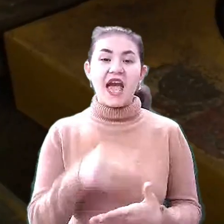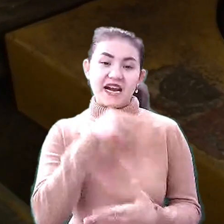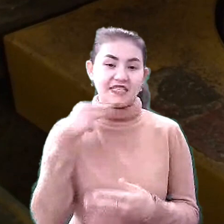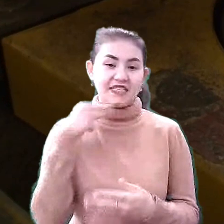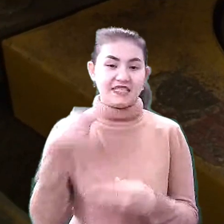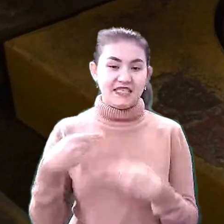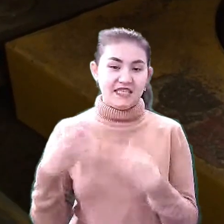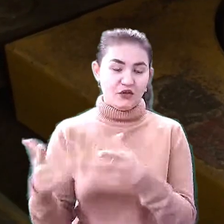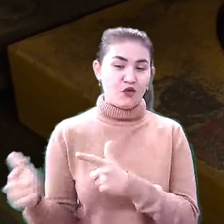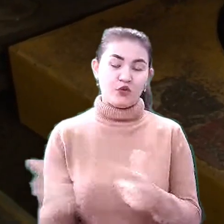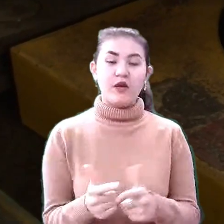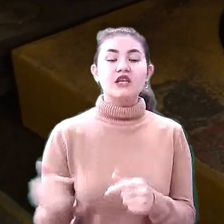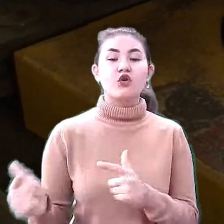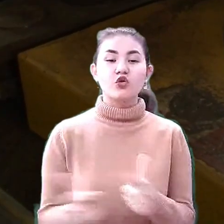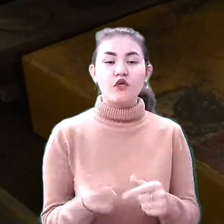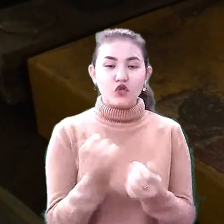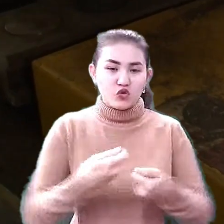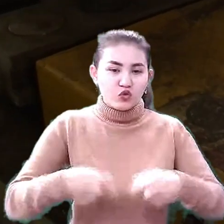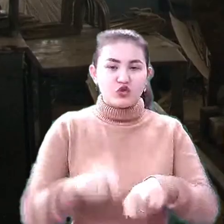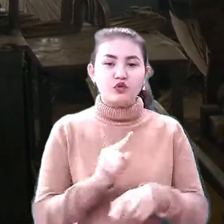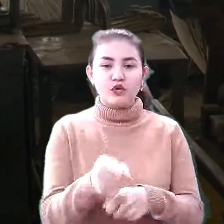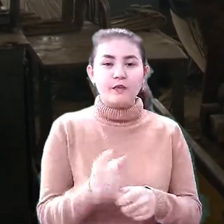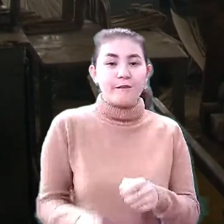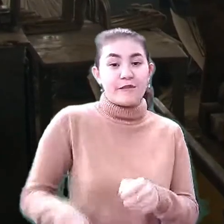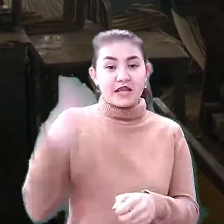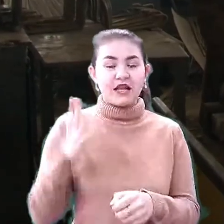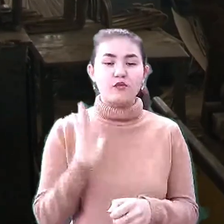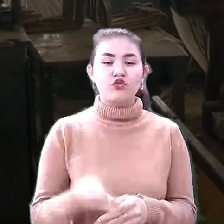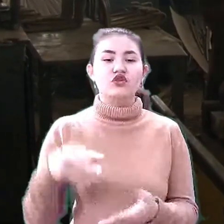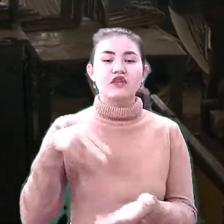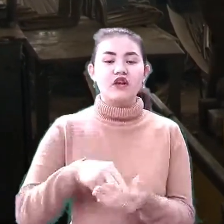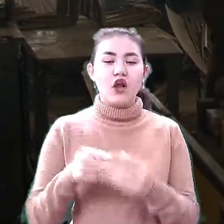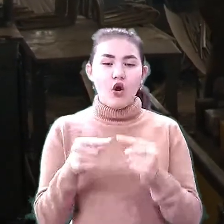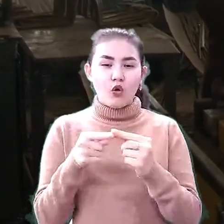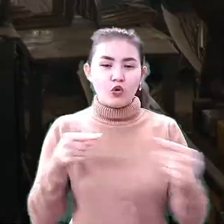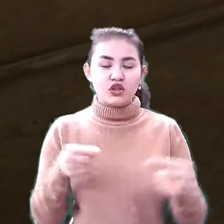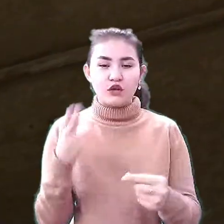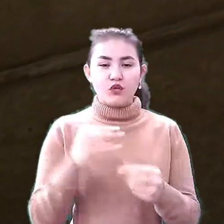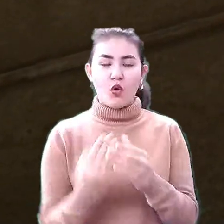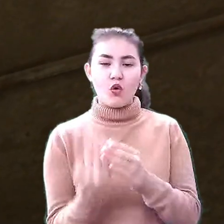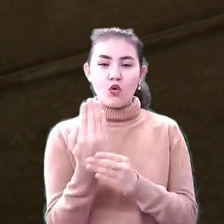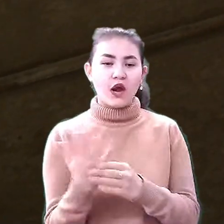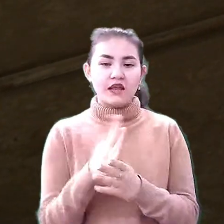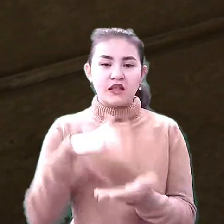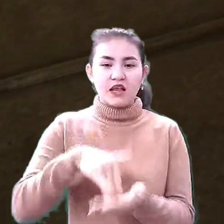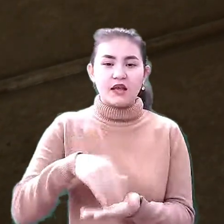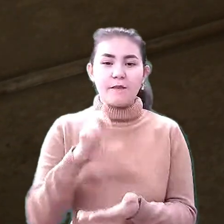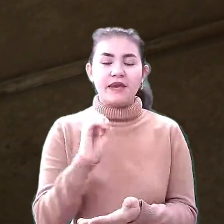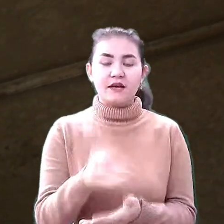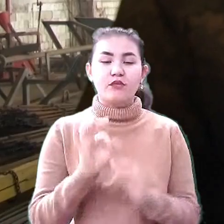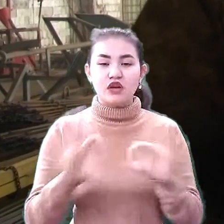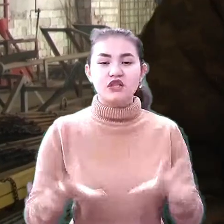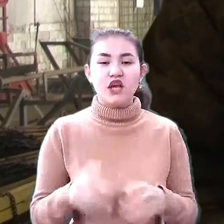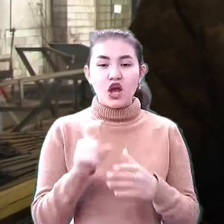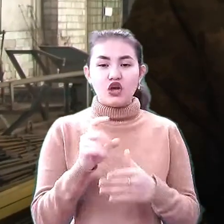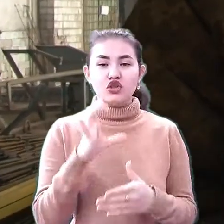Далі заготовки гнуть так, щоб при їх підкиданні вони завжди ставали загостреним прутом до гори, а не лягали на бік, пояснює слюсар Володимир Гайн.